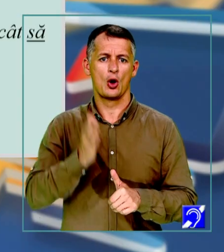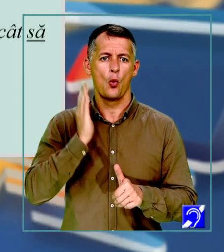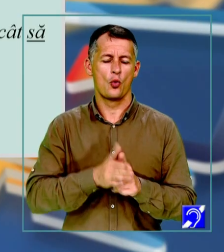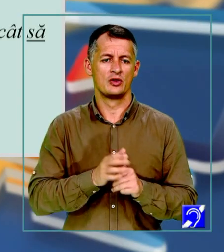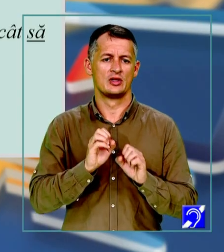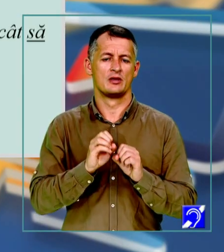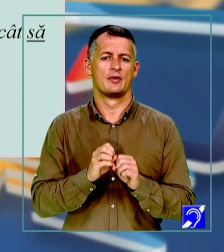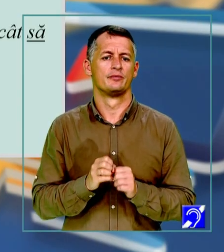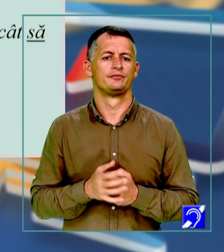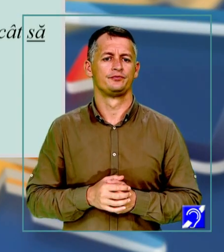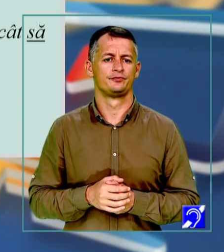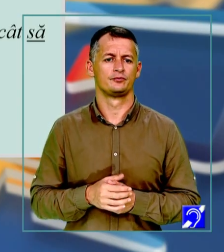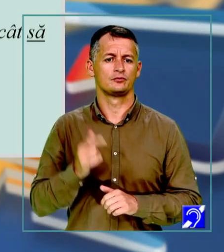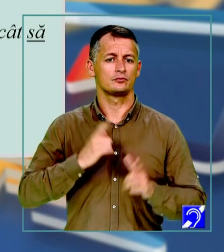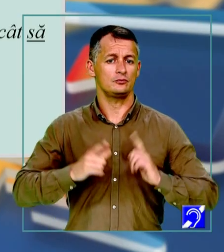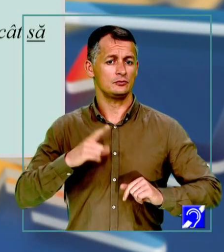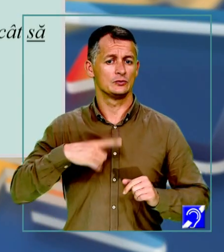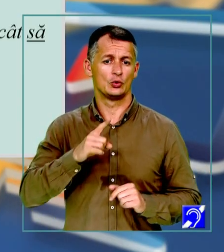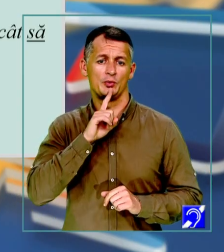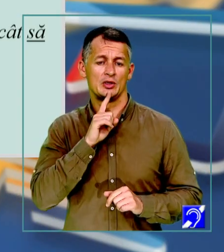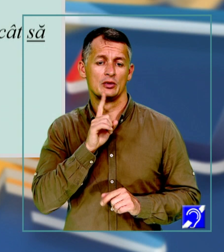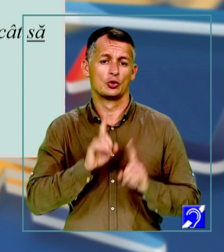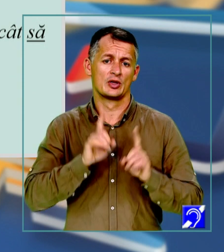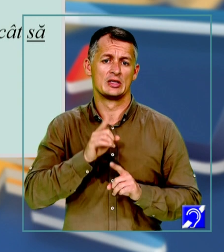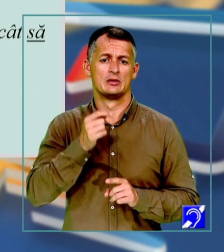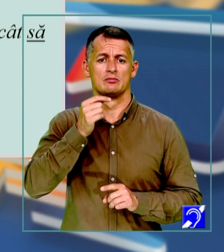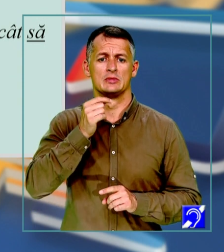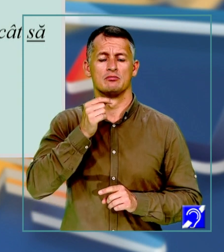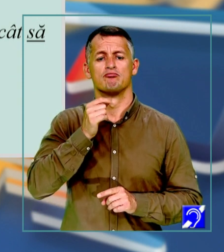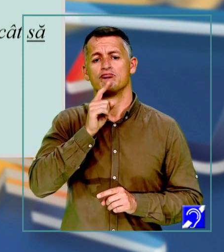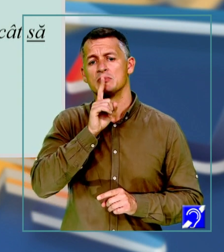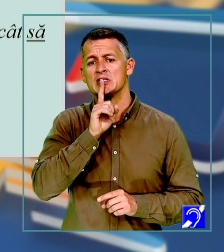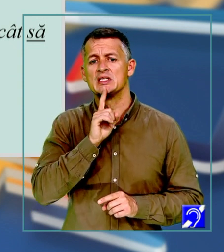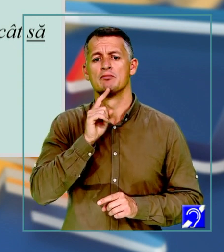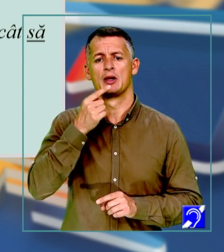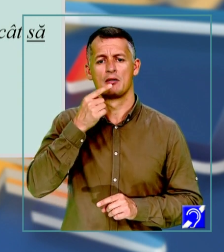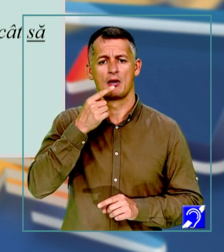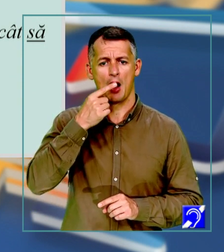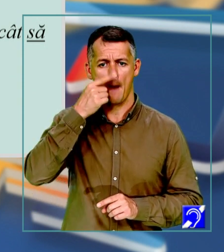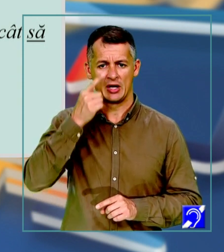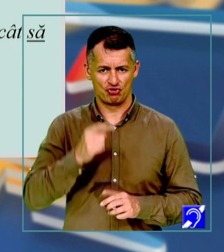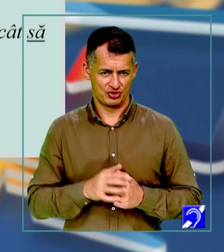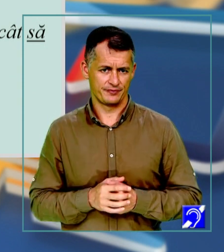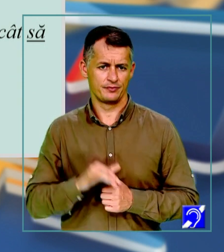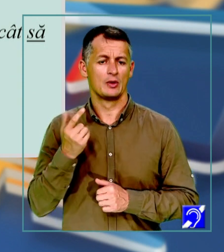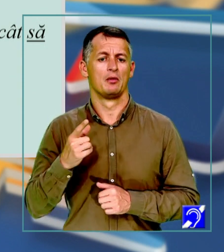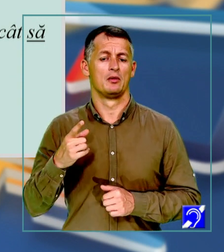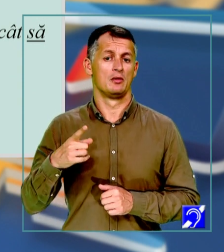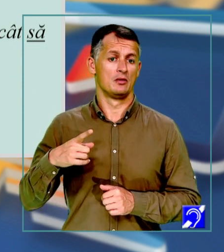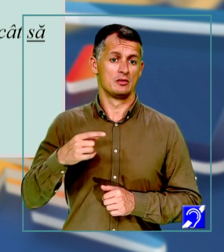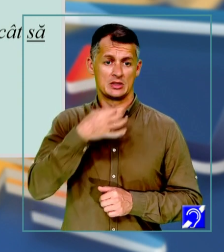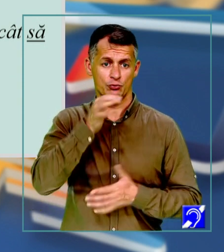Pasiunile sunt considerate uneori simple capricii. Textul îmi spune așa, este vremea ca